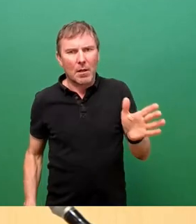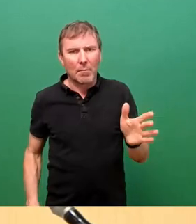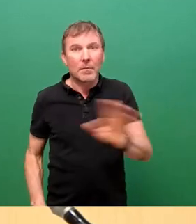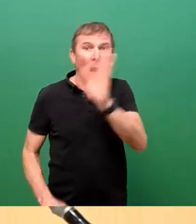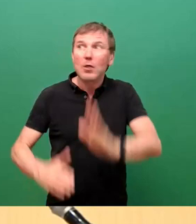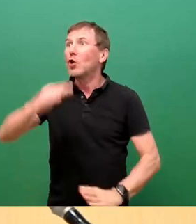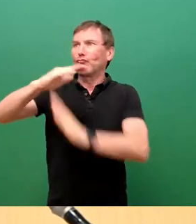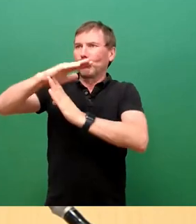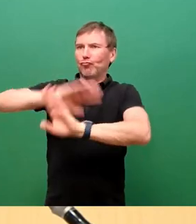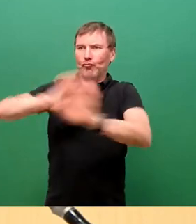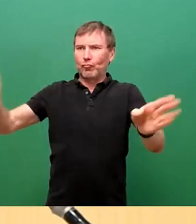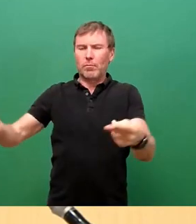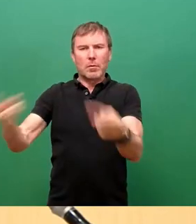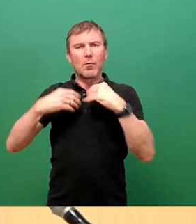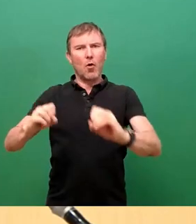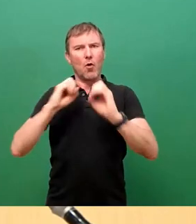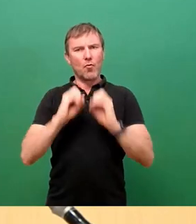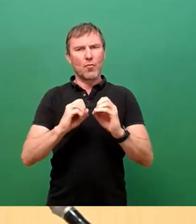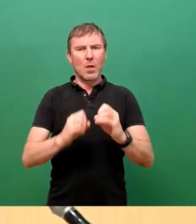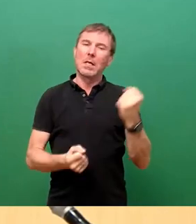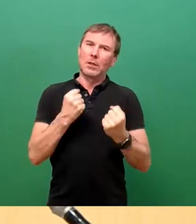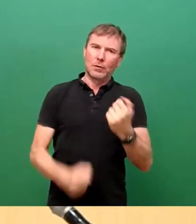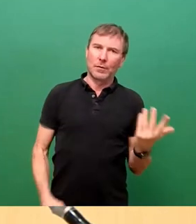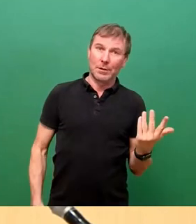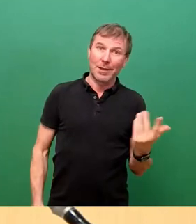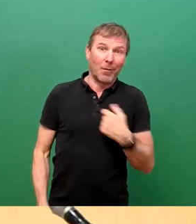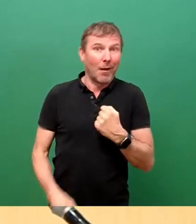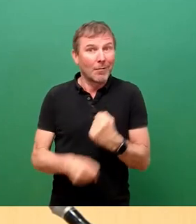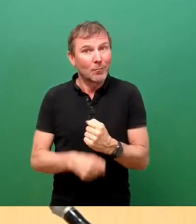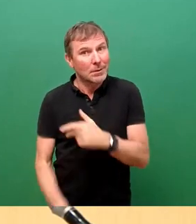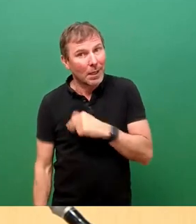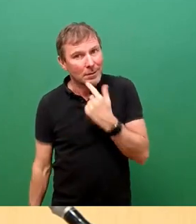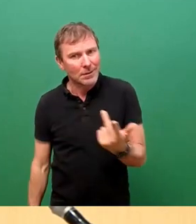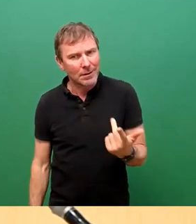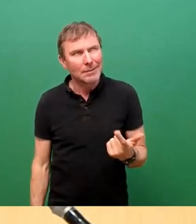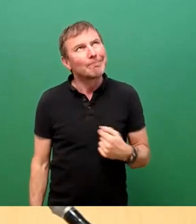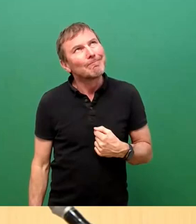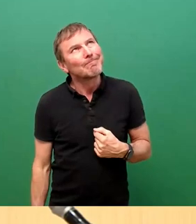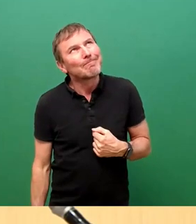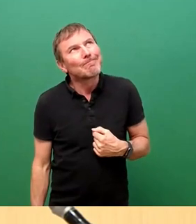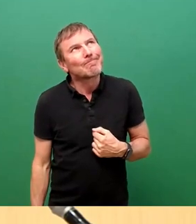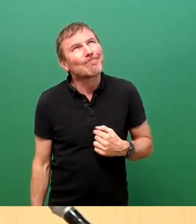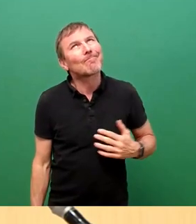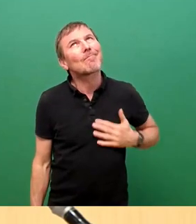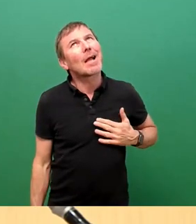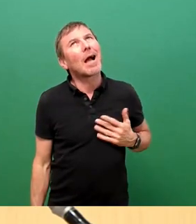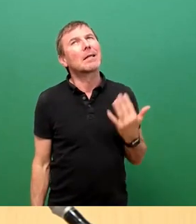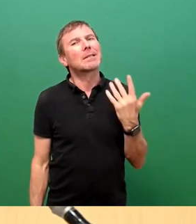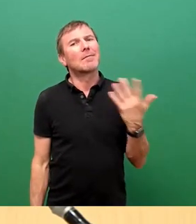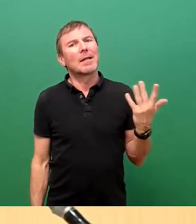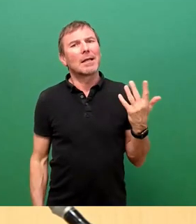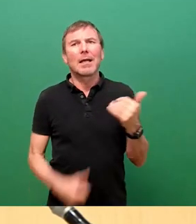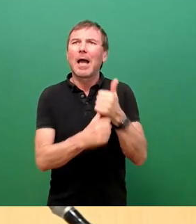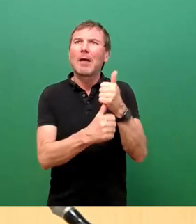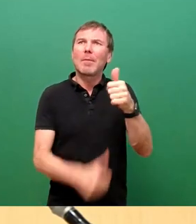zurückzudrehen, ist ganz schwierig. Auch wenn ich sagen muss, mir blutet das Herz, wenn ich die Bäume vom MDR